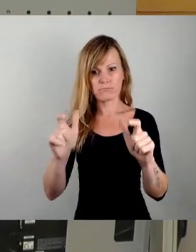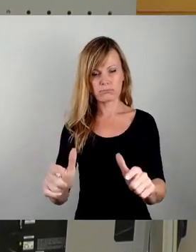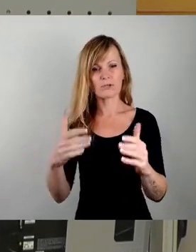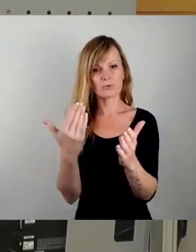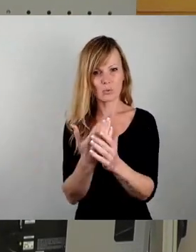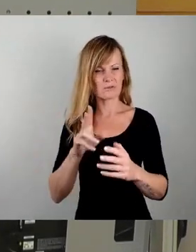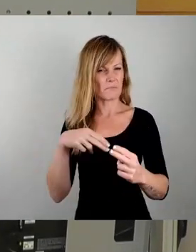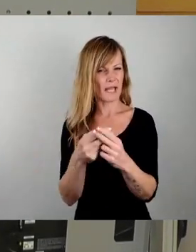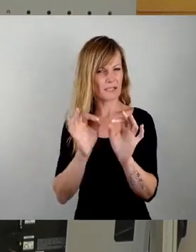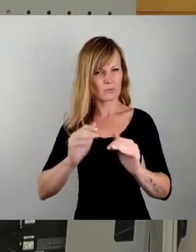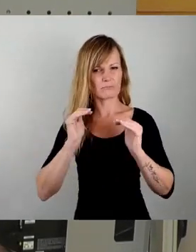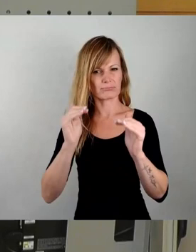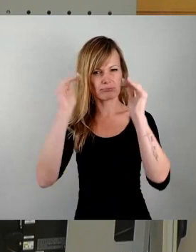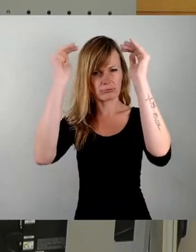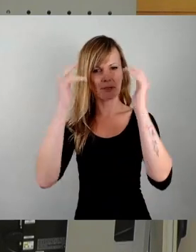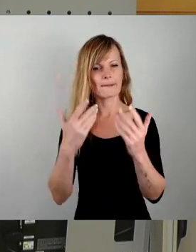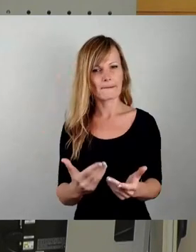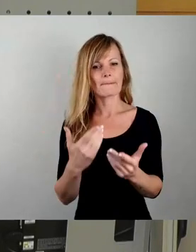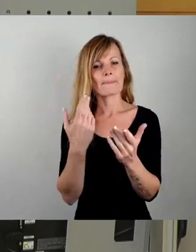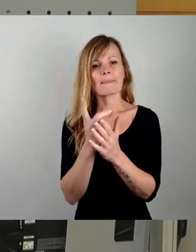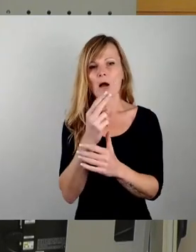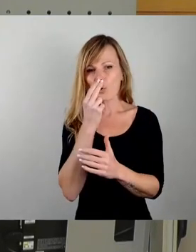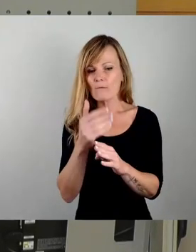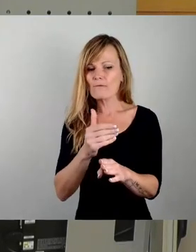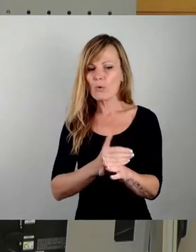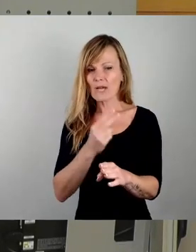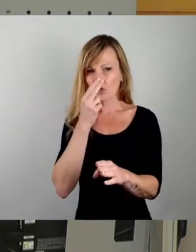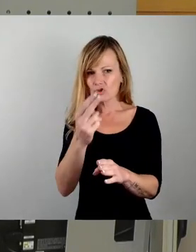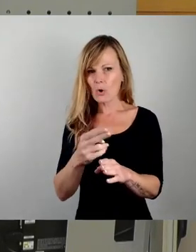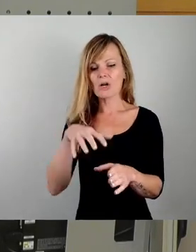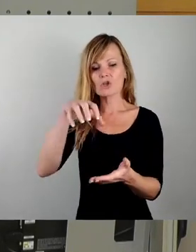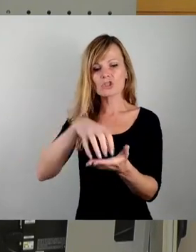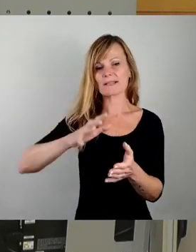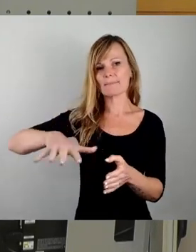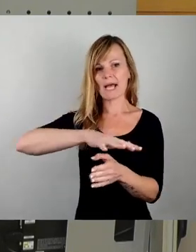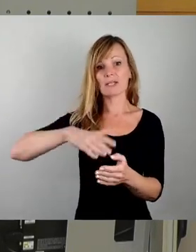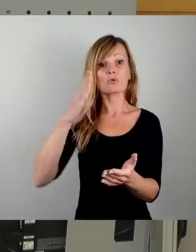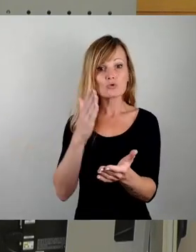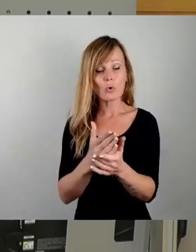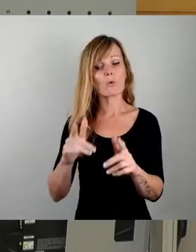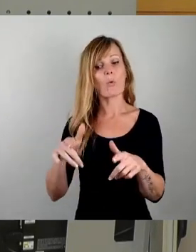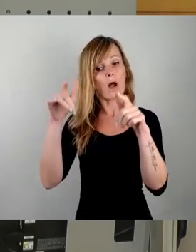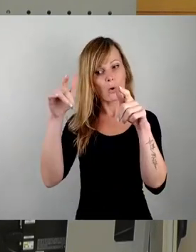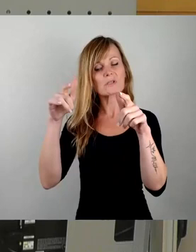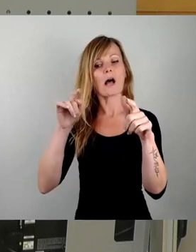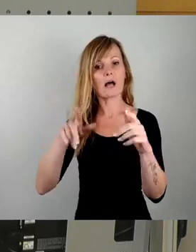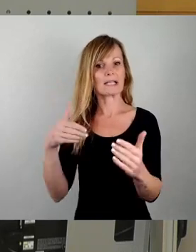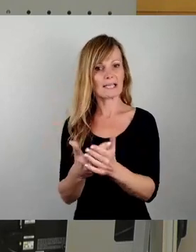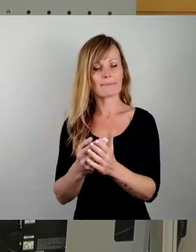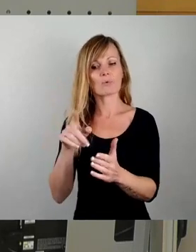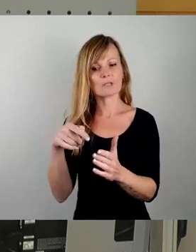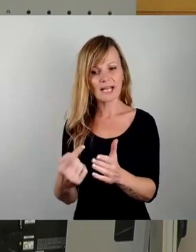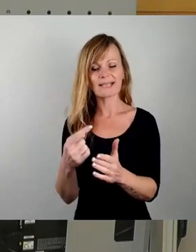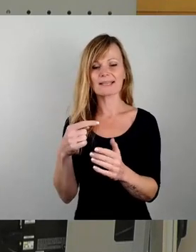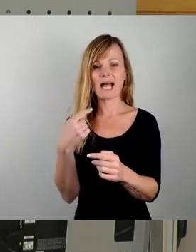geguckt, was sind vielleicht auch schon die Gruppierungen, die Stadtbereiche, wo es auch Hochhäuser gibt und hat daraus dann tatsächlich Gebiete entwickelt,